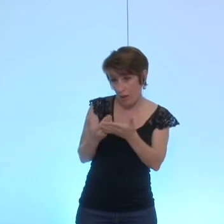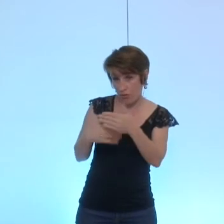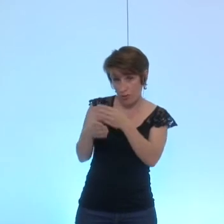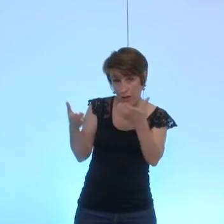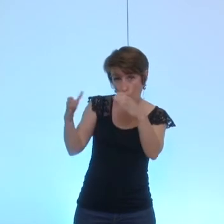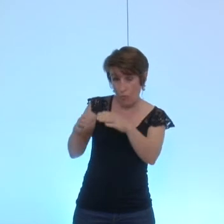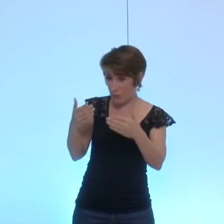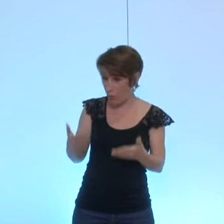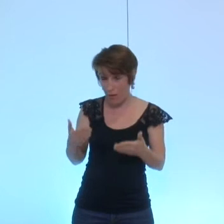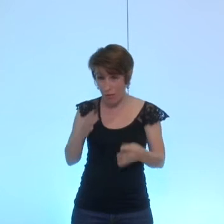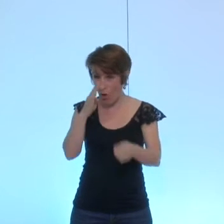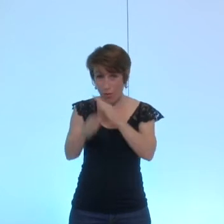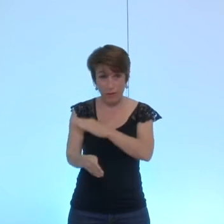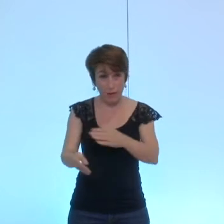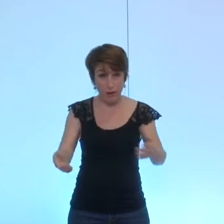c'est un petit peu